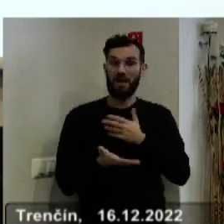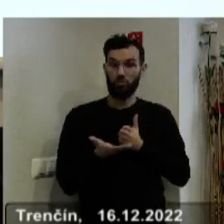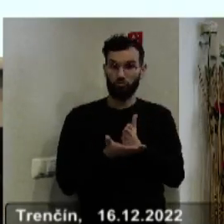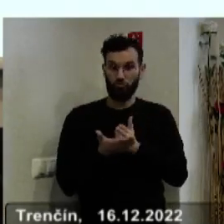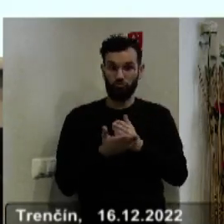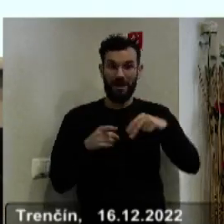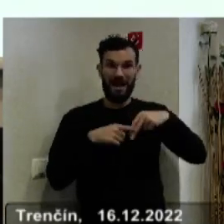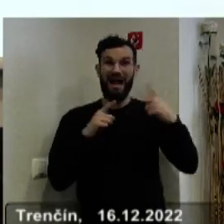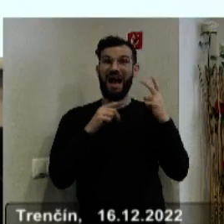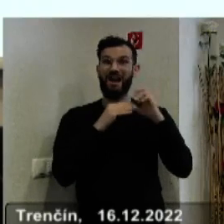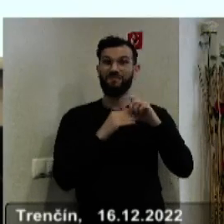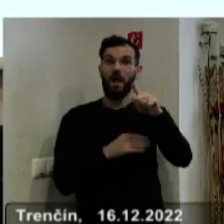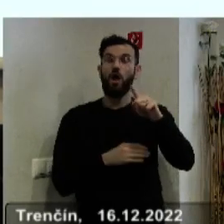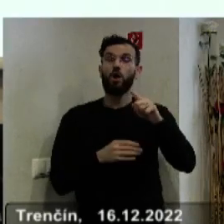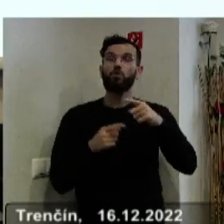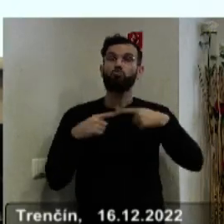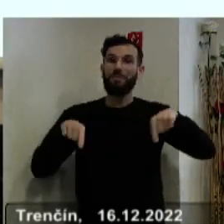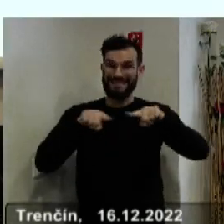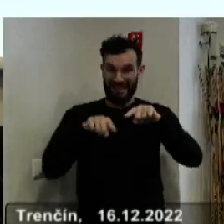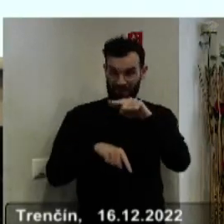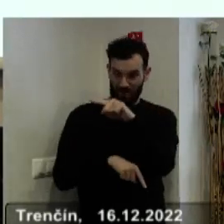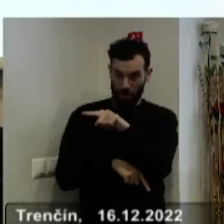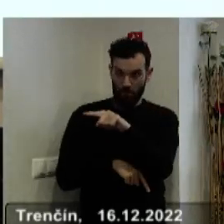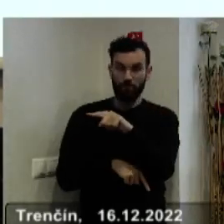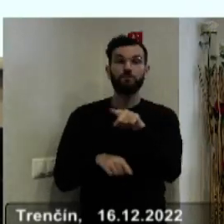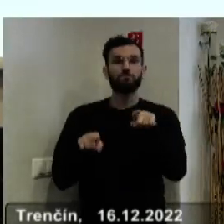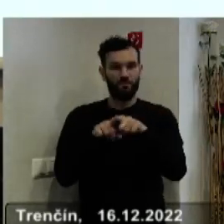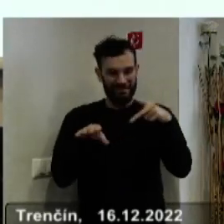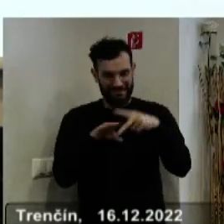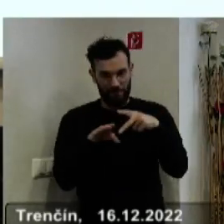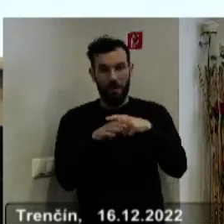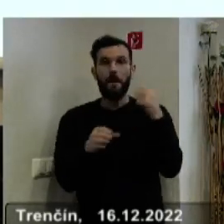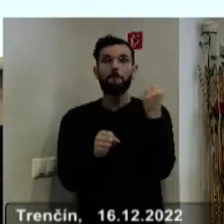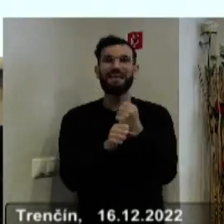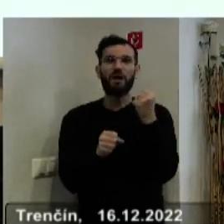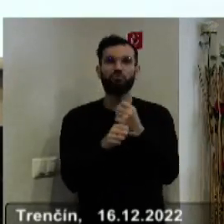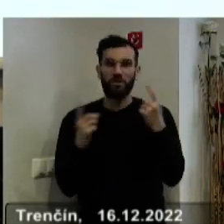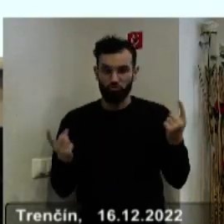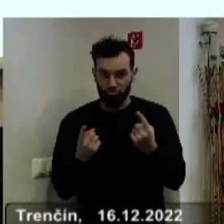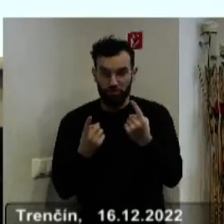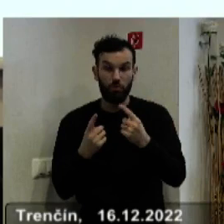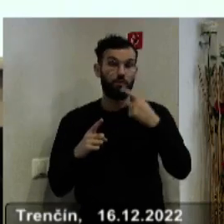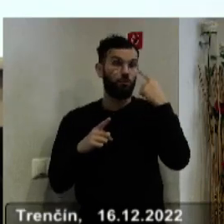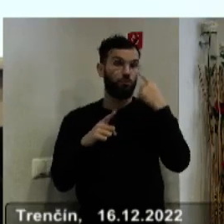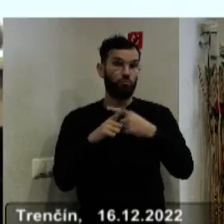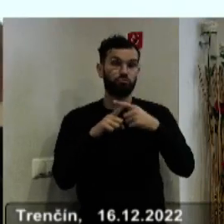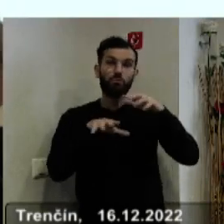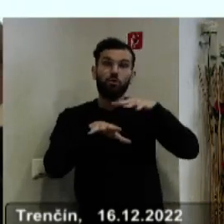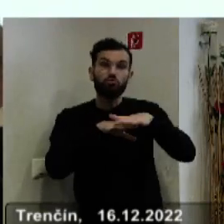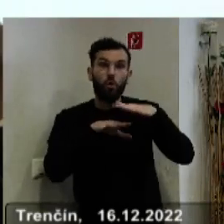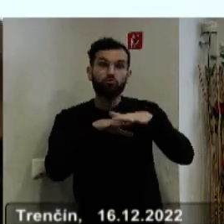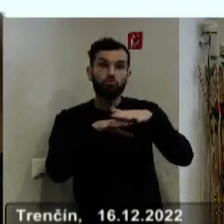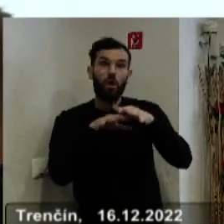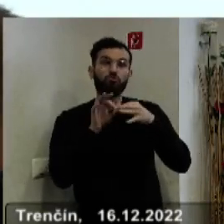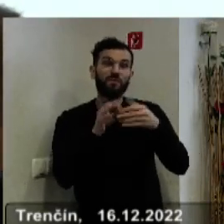v Dubnici nad Váhom. Takisto doplňame odbornú činnosť, zabezpečovanie pomoci pri pracovnom uplatňovaní a rozširujeme o monitorovania,